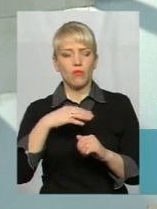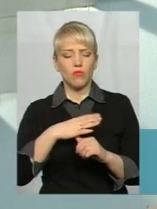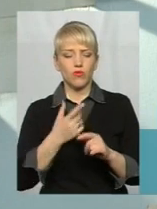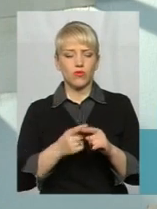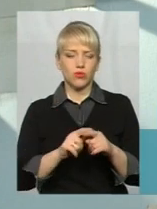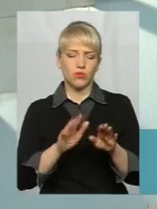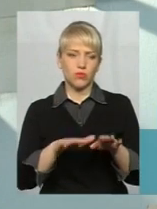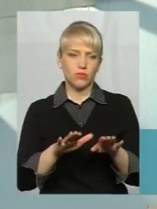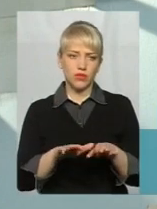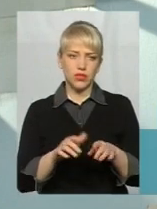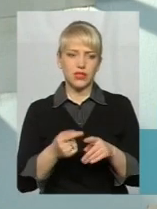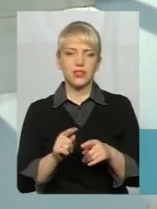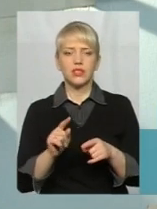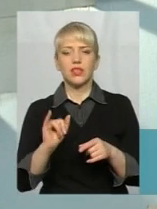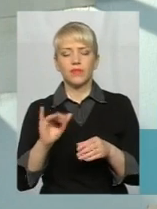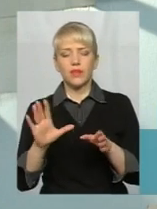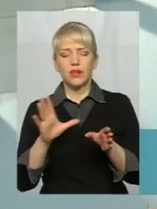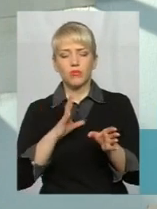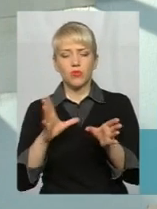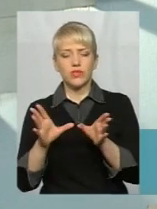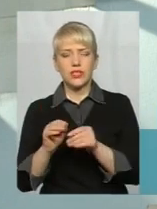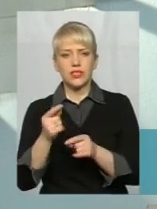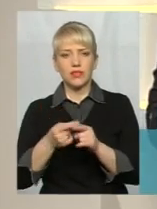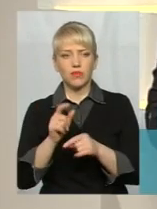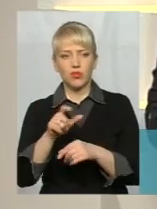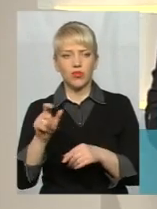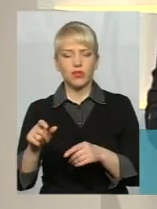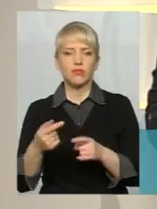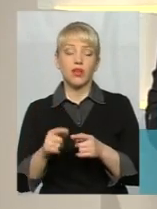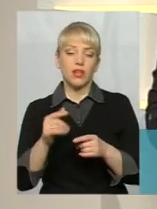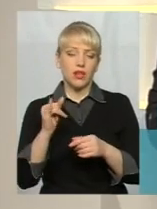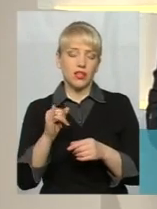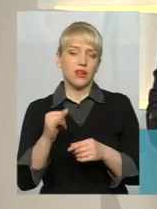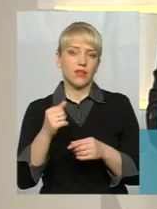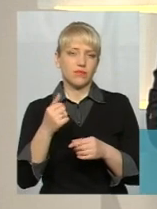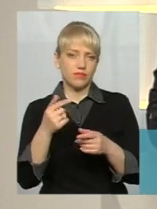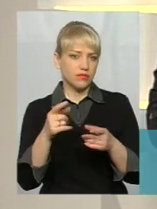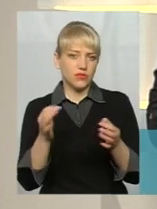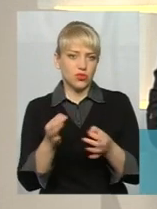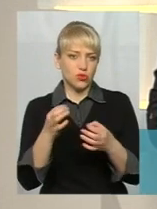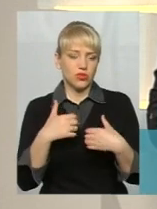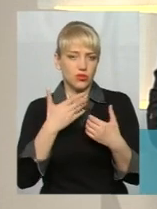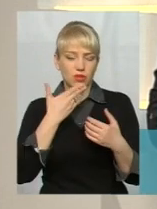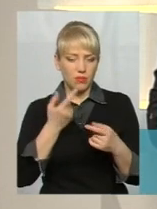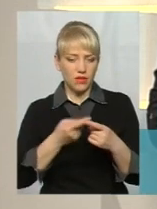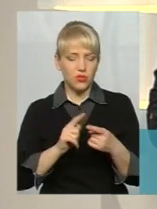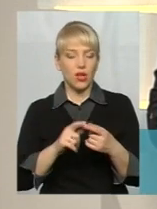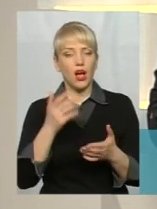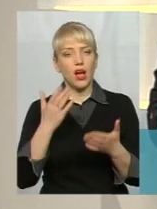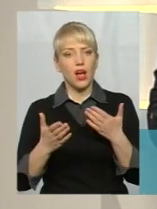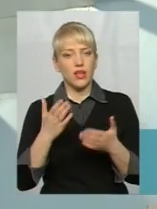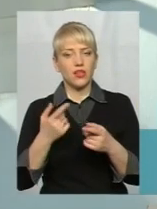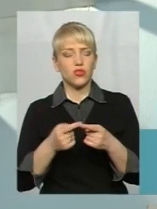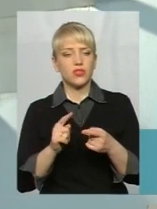цими людьми, в цьому немає нічого страшного, і ми фотографувалися, так просили когось, сфотографуй нас. Якщо це вже виходить за